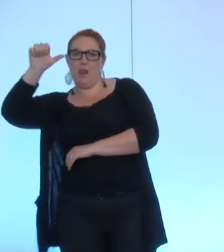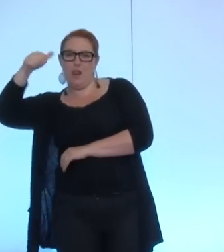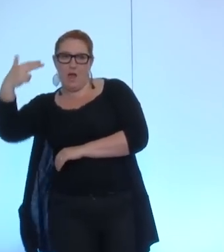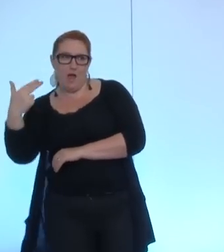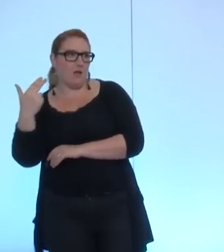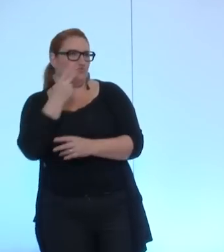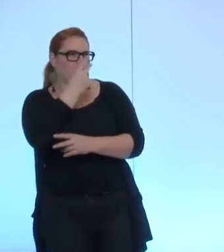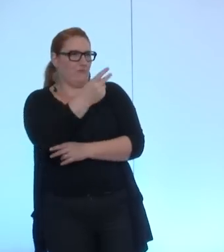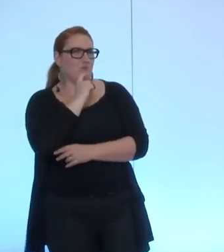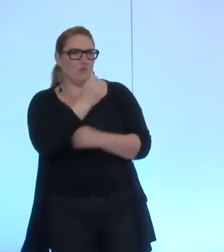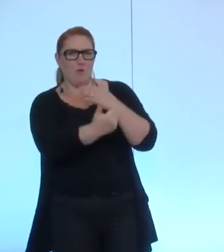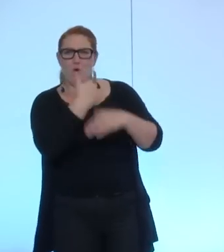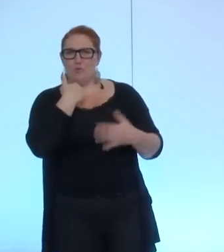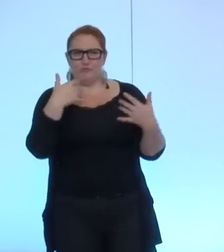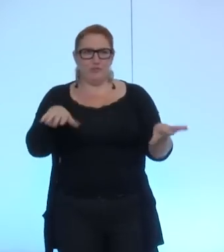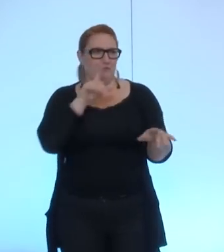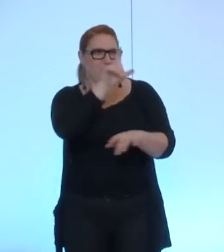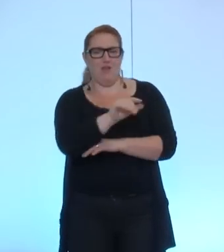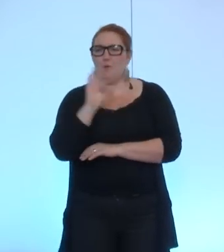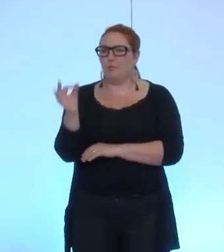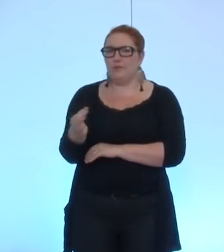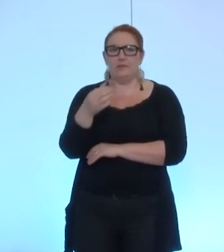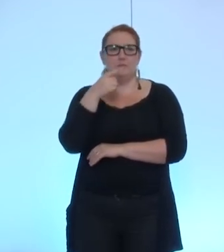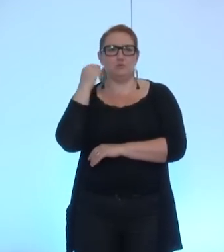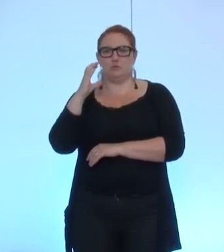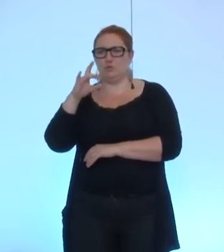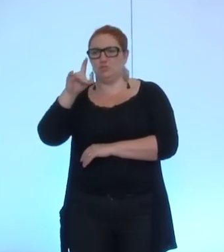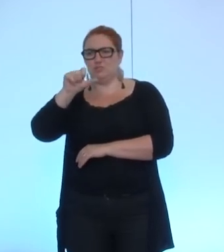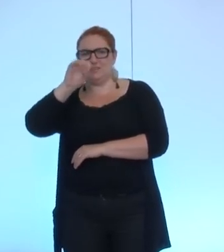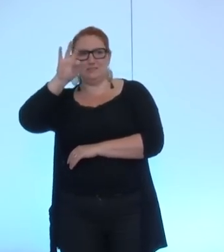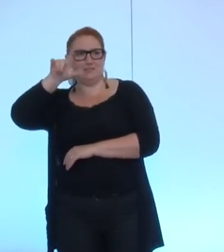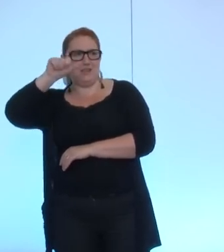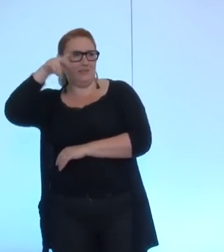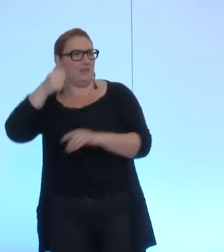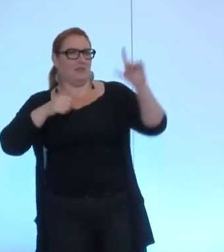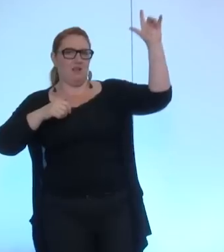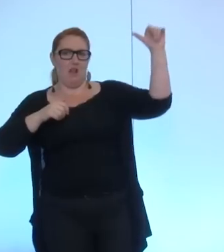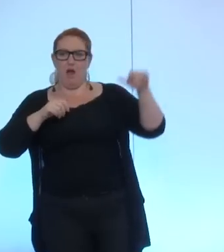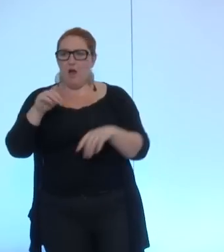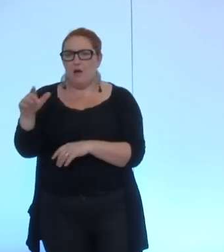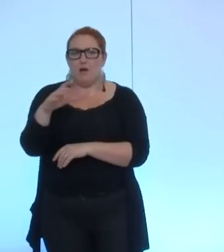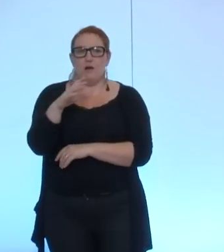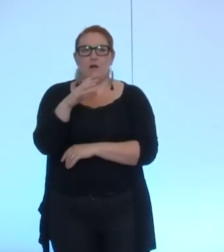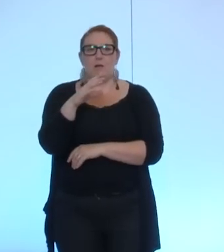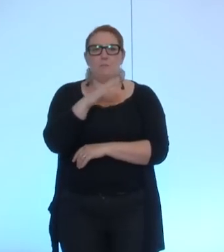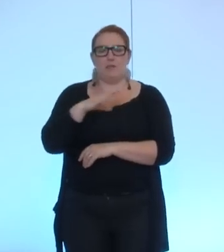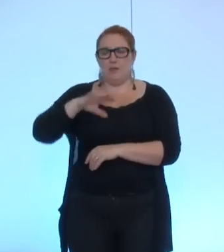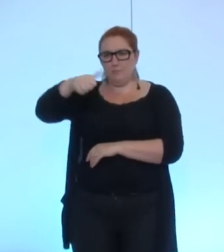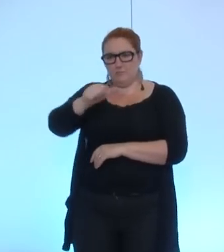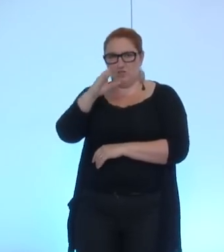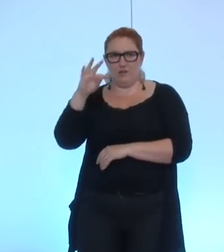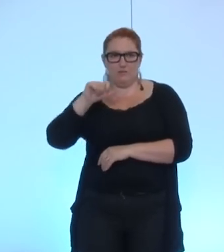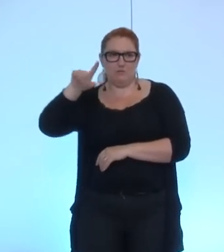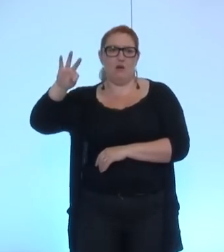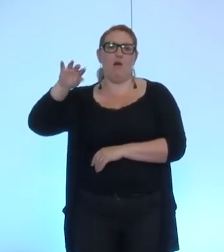que j'ai vu entrer est là aussi, Thierry Chastanier est là, Mondane Jacta est là,